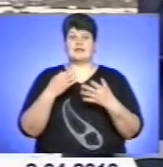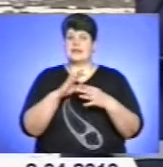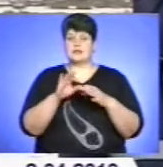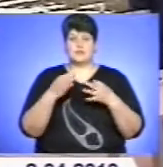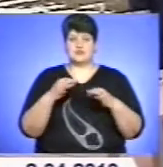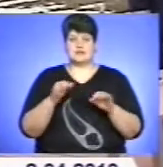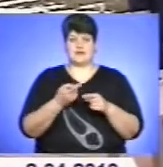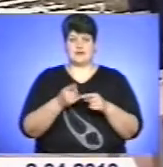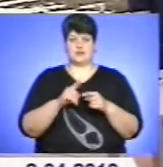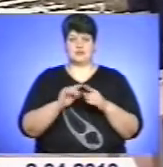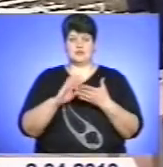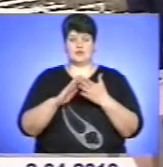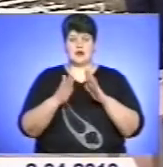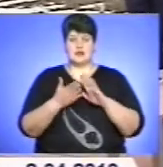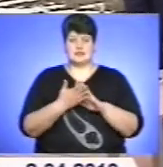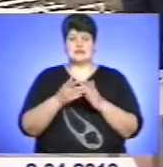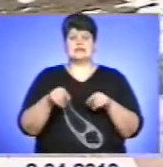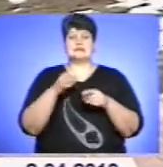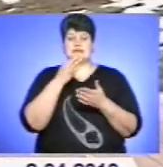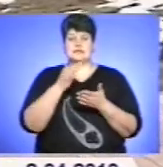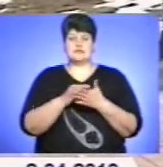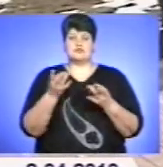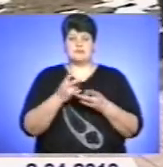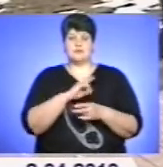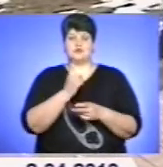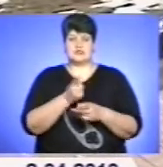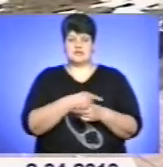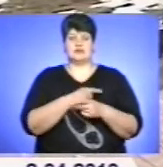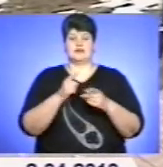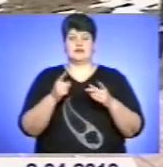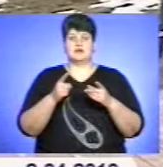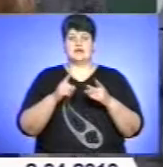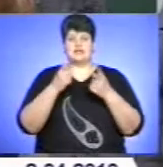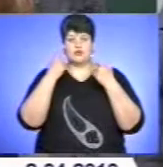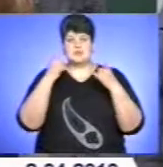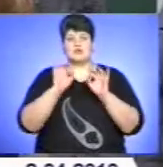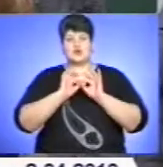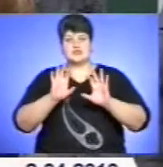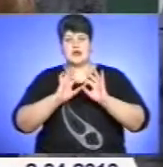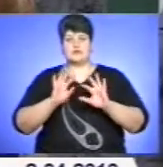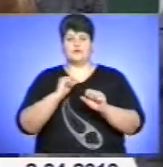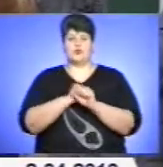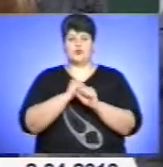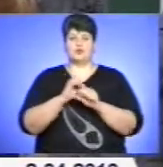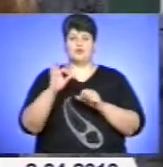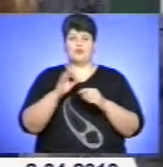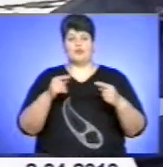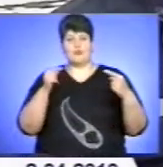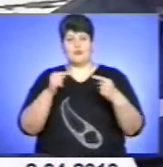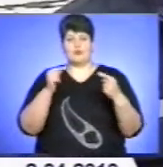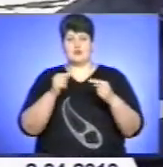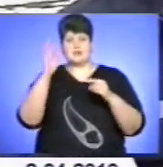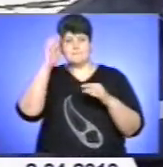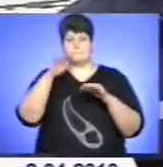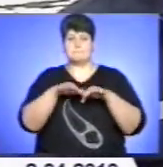При цьому голова уряду підкреслив, що необхідно посилити інформаційно-роз'яснювальну роботу щодо протидії паводкам та забезпеченню злагодженої